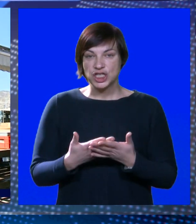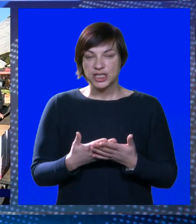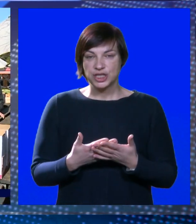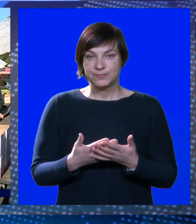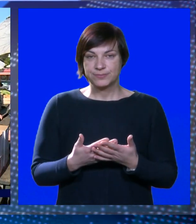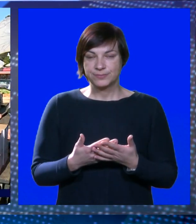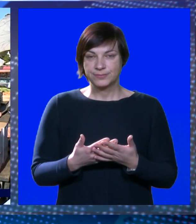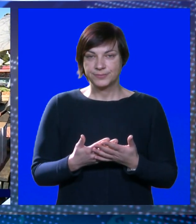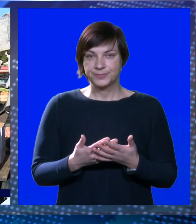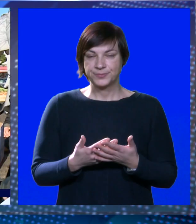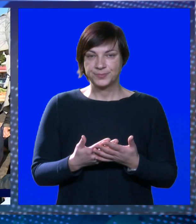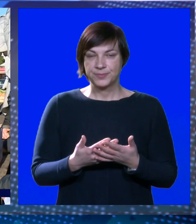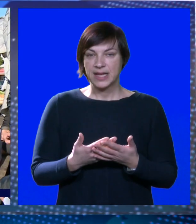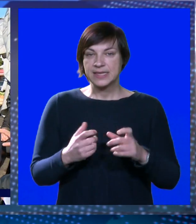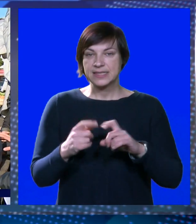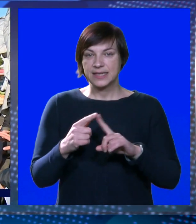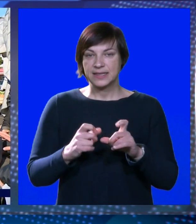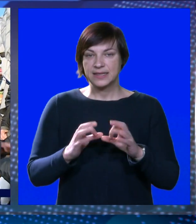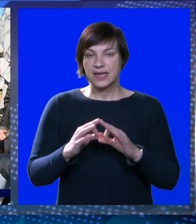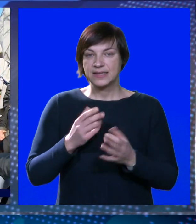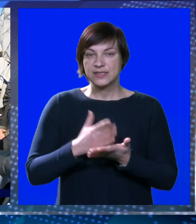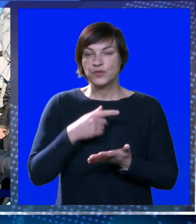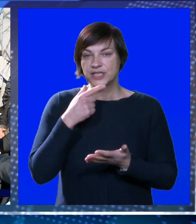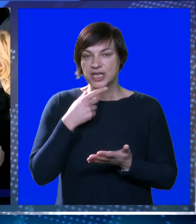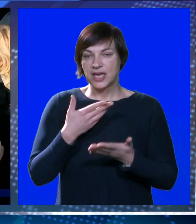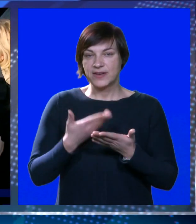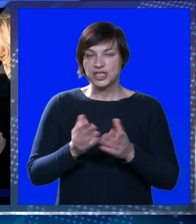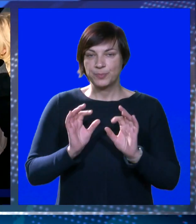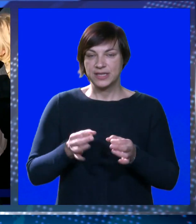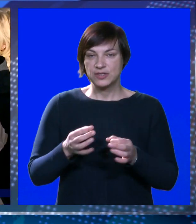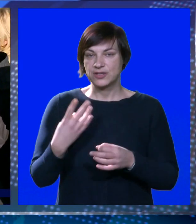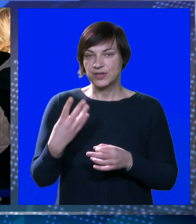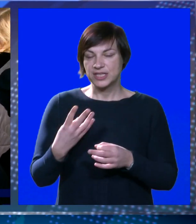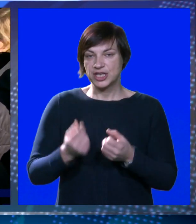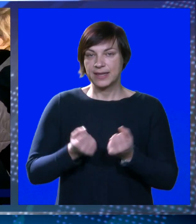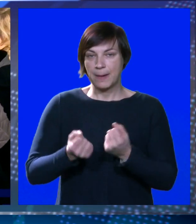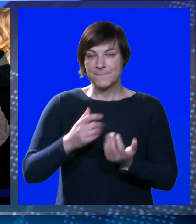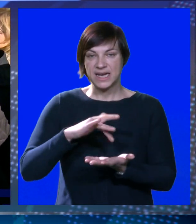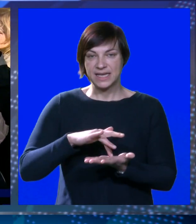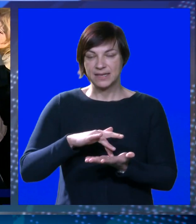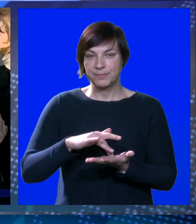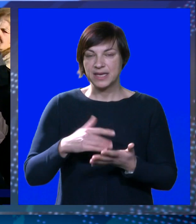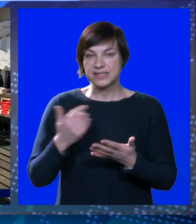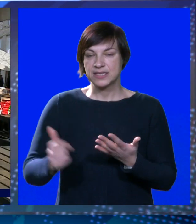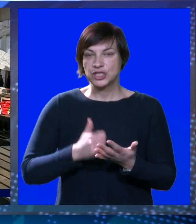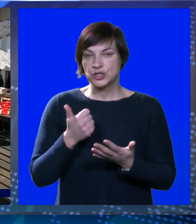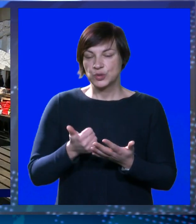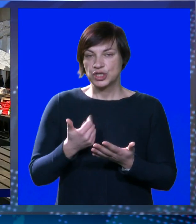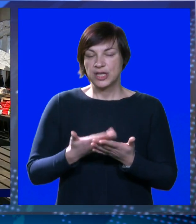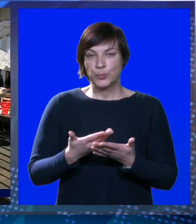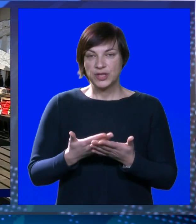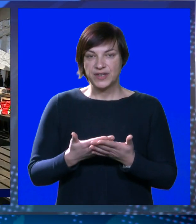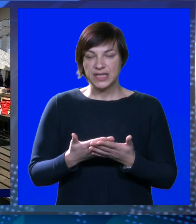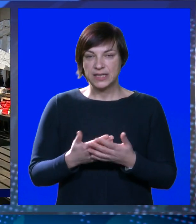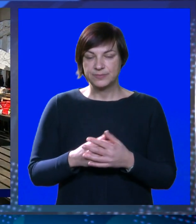dalje. Iz sanitata su već najavili kako će biti osigurana četiri parking mjesta, što su još jednom